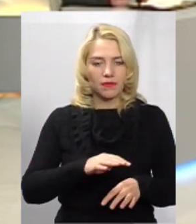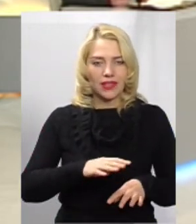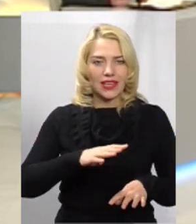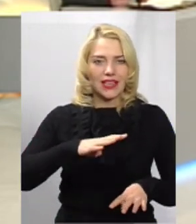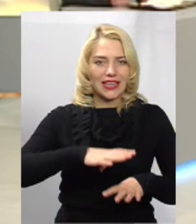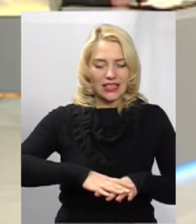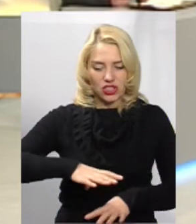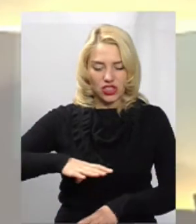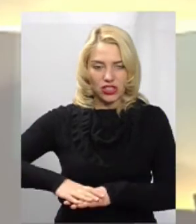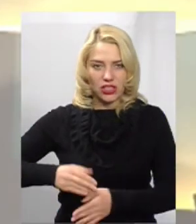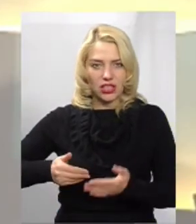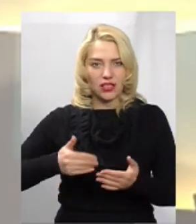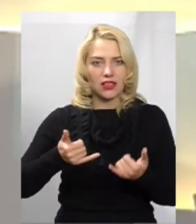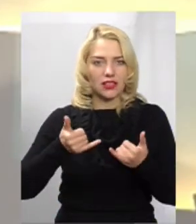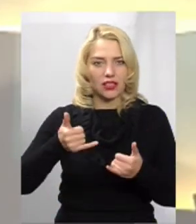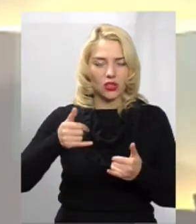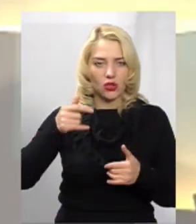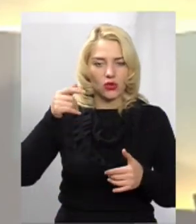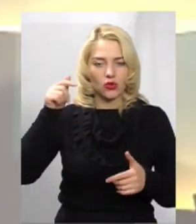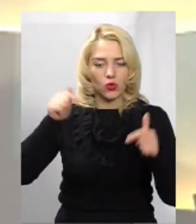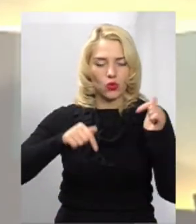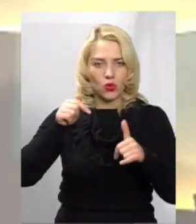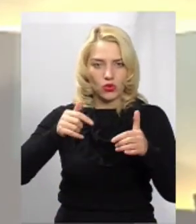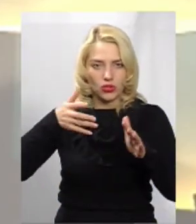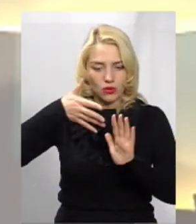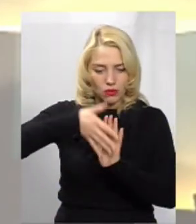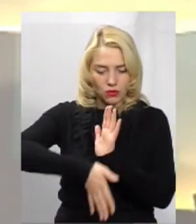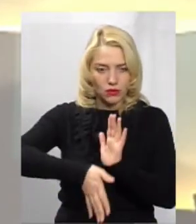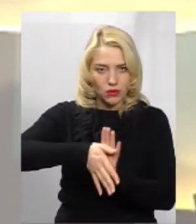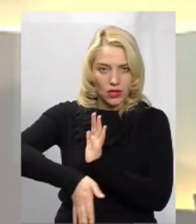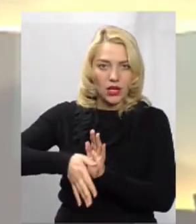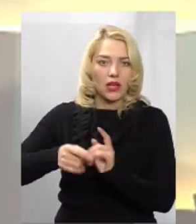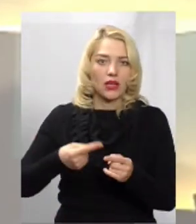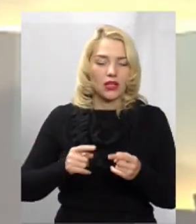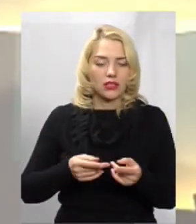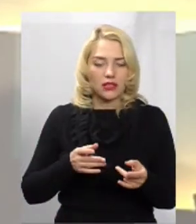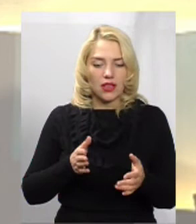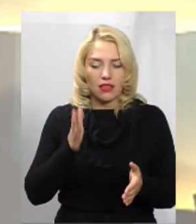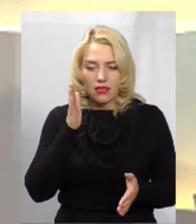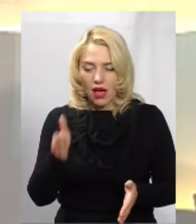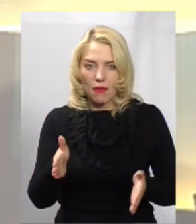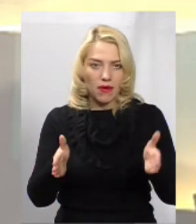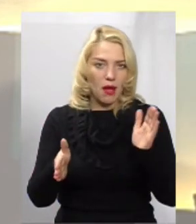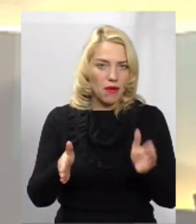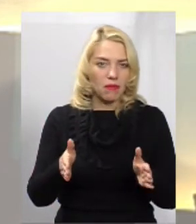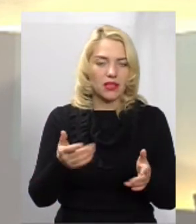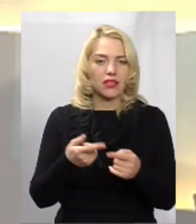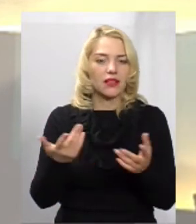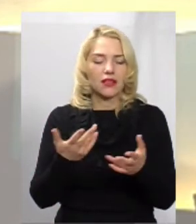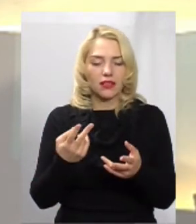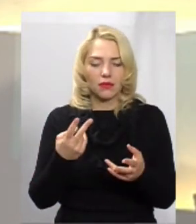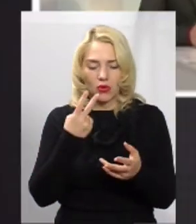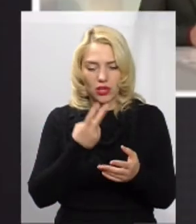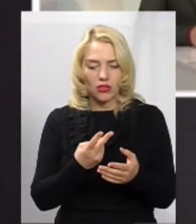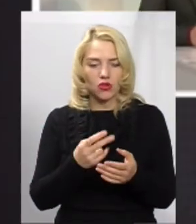нормальному рівні з косими напрямами, що дозволяє нормально проїхати